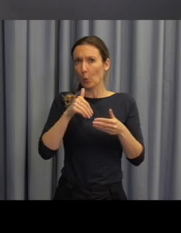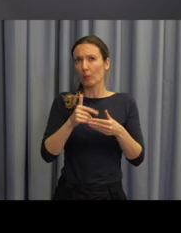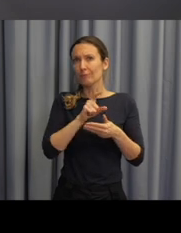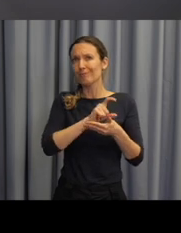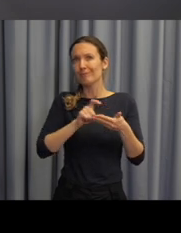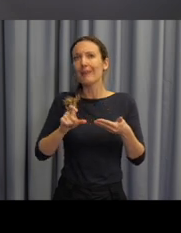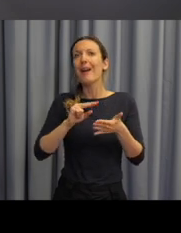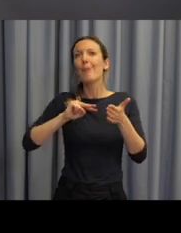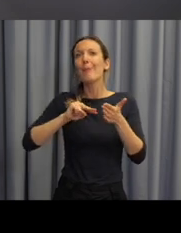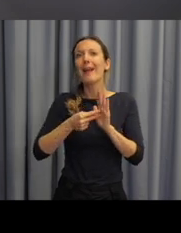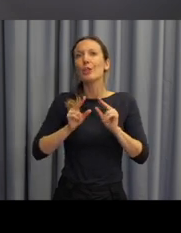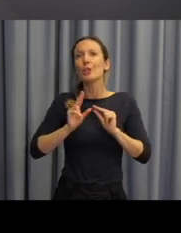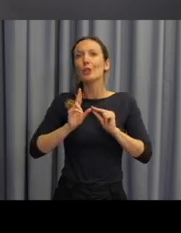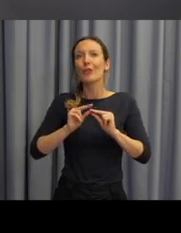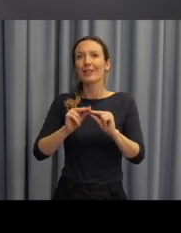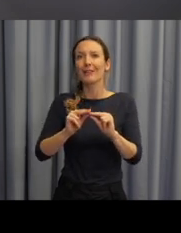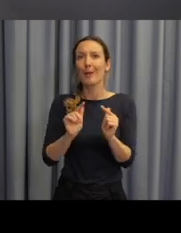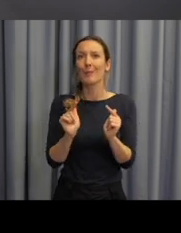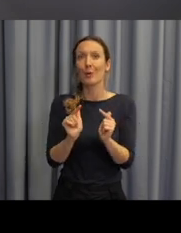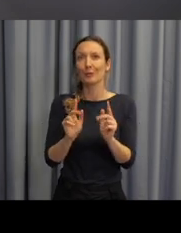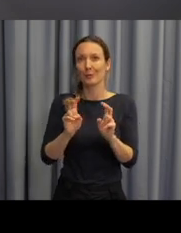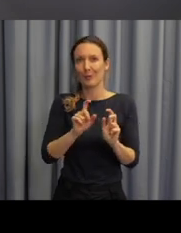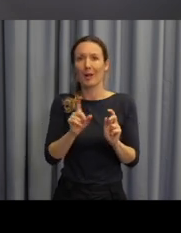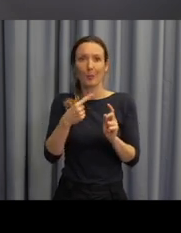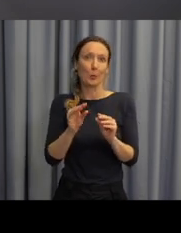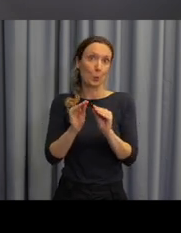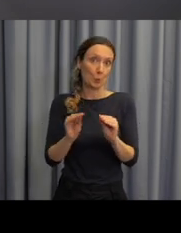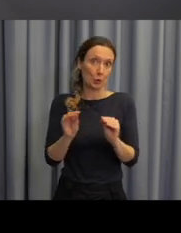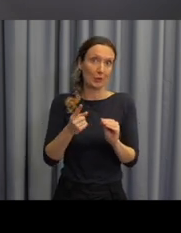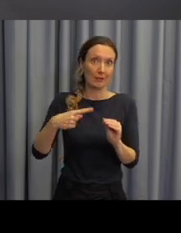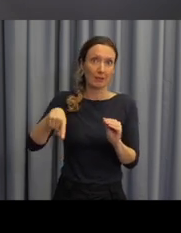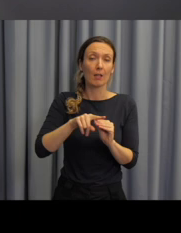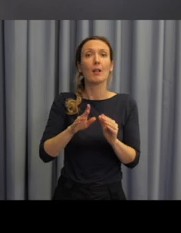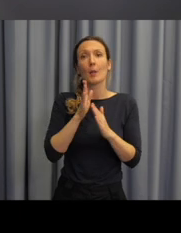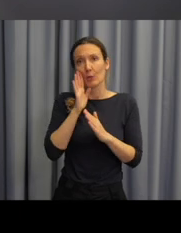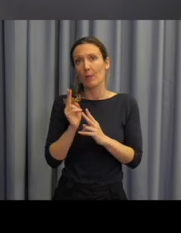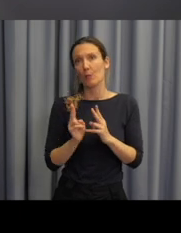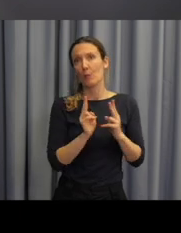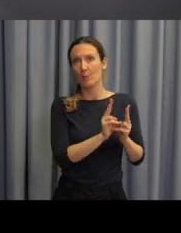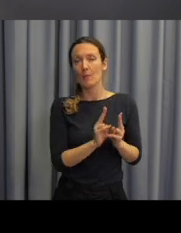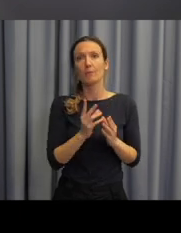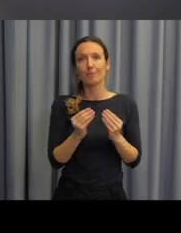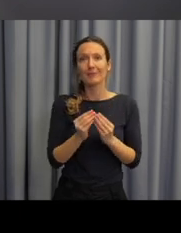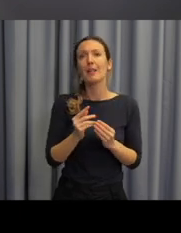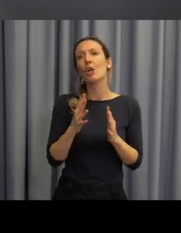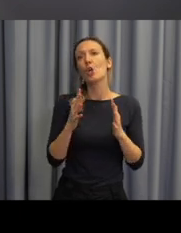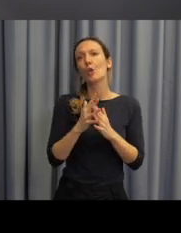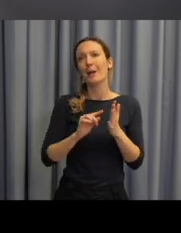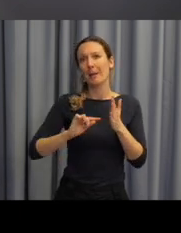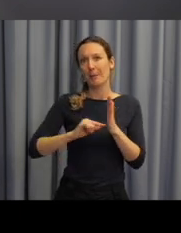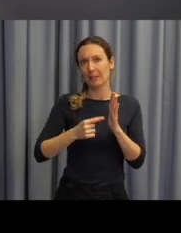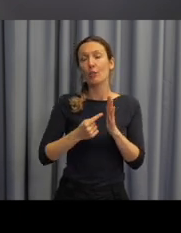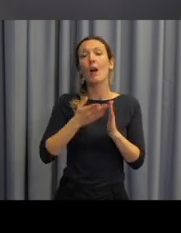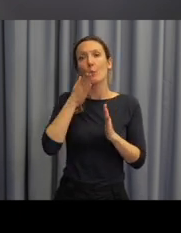podrobně. Takže postupně se u mikrofonu vystřídá paní Romana Petráňová, která se bude vztahovat k výuce